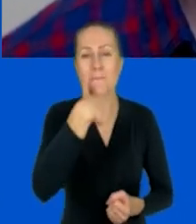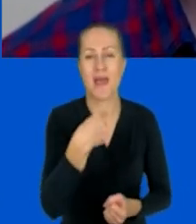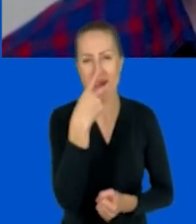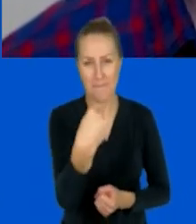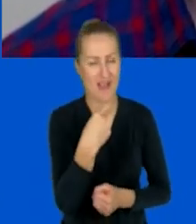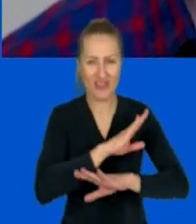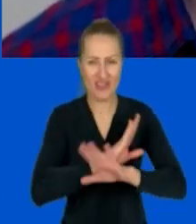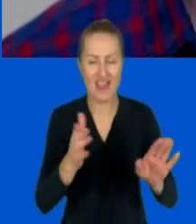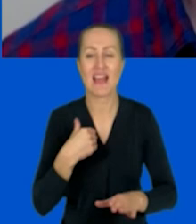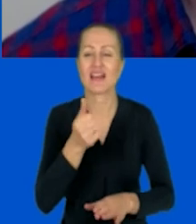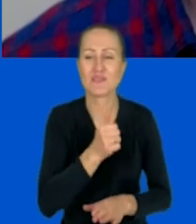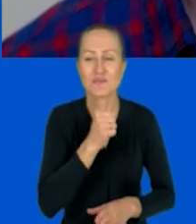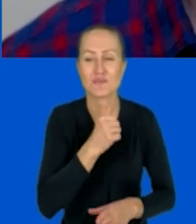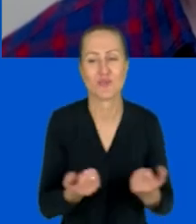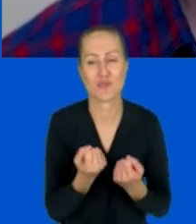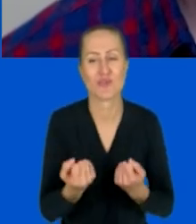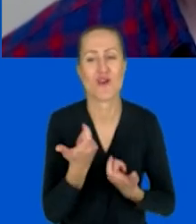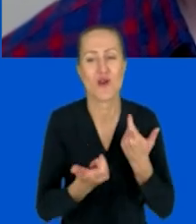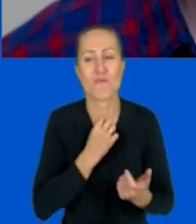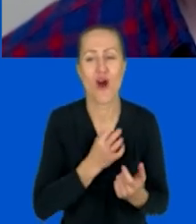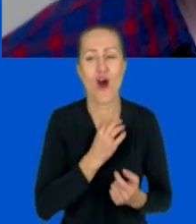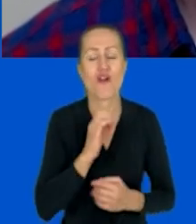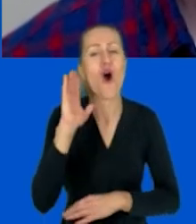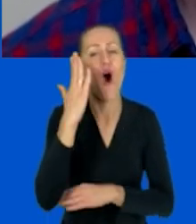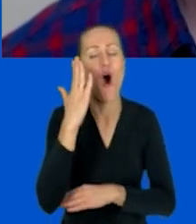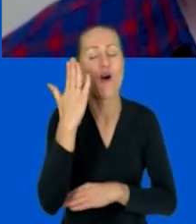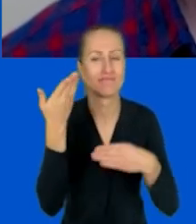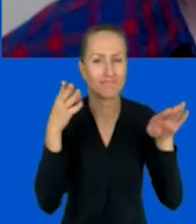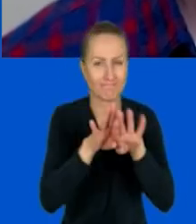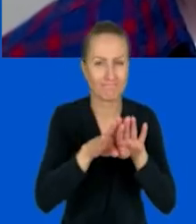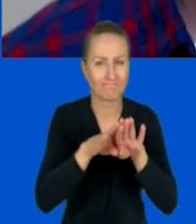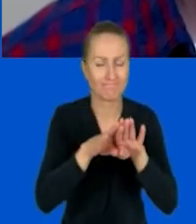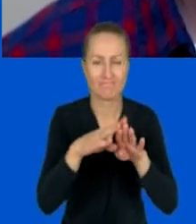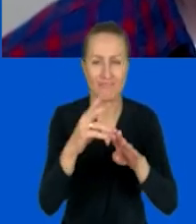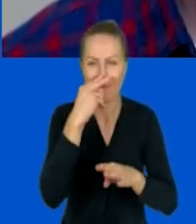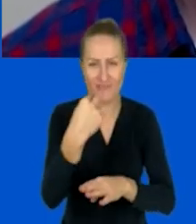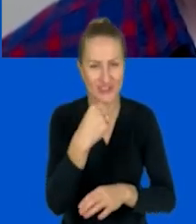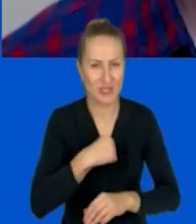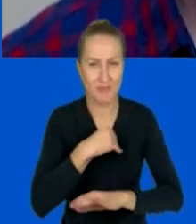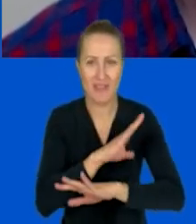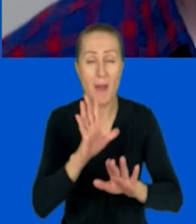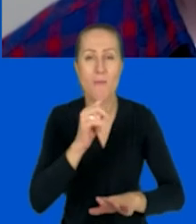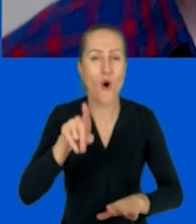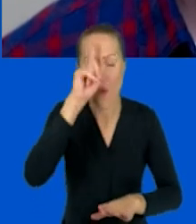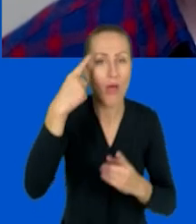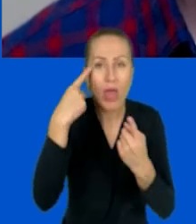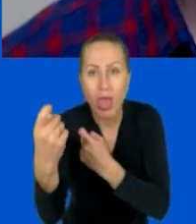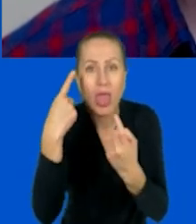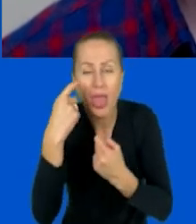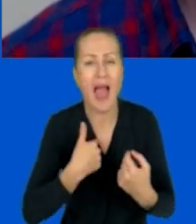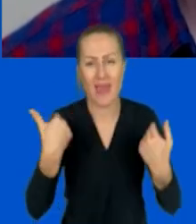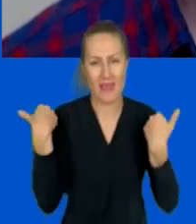Staram się ukrywać okienko z sobą, bo ono siłą rzeczy przyciąga uwagę, a nie chce, żeby mnie